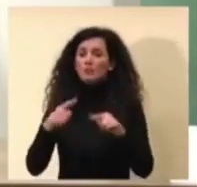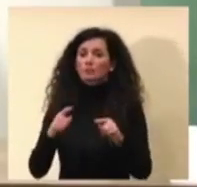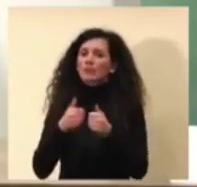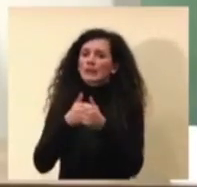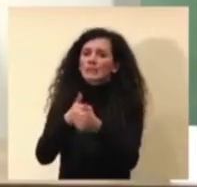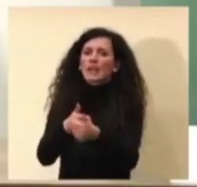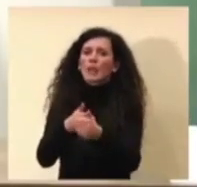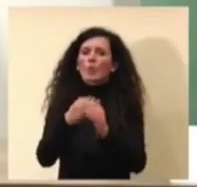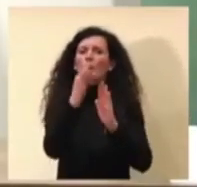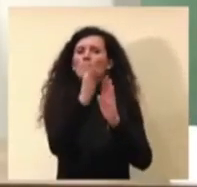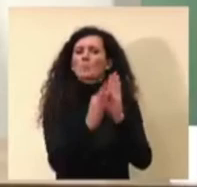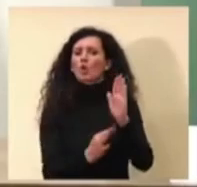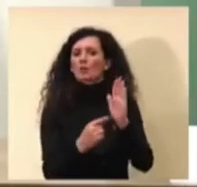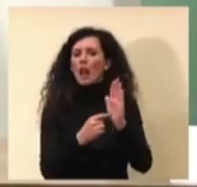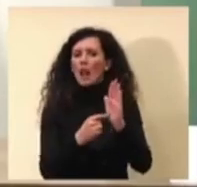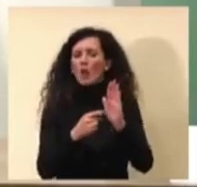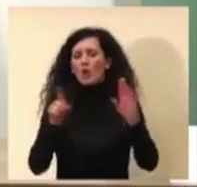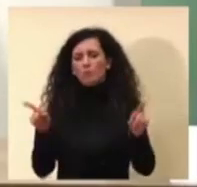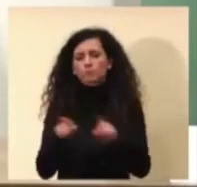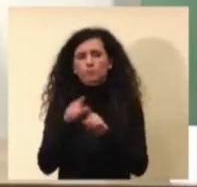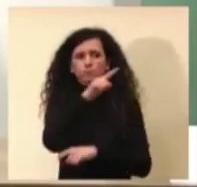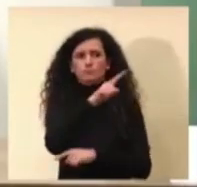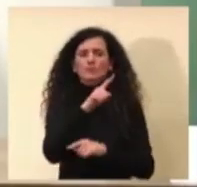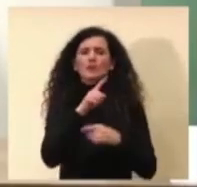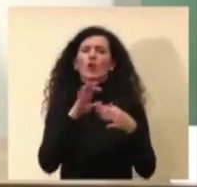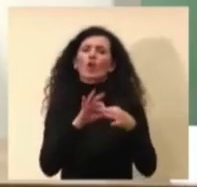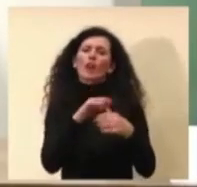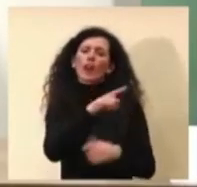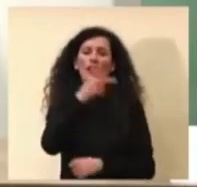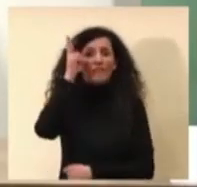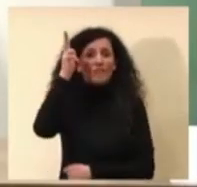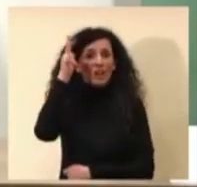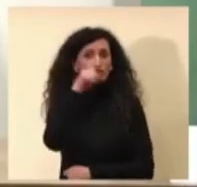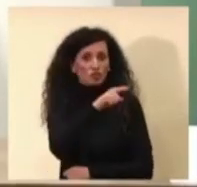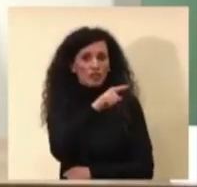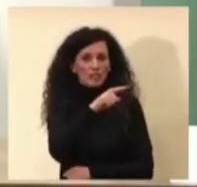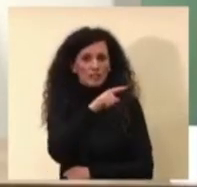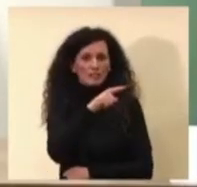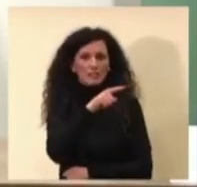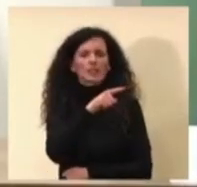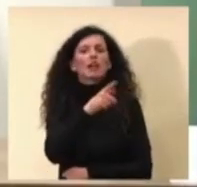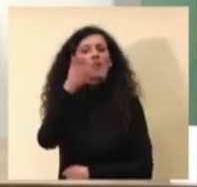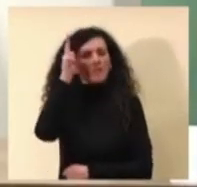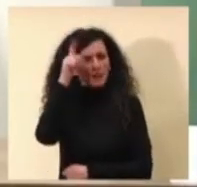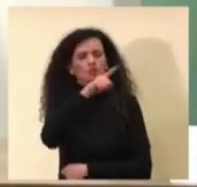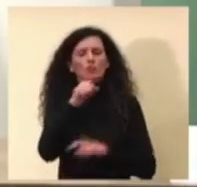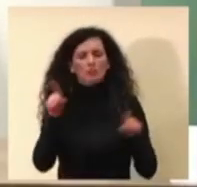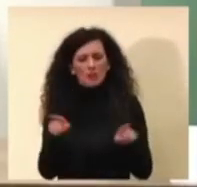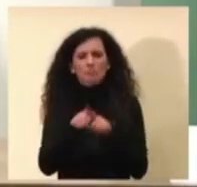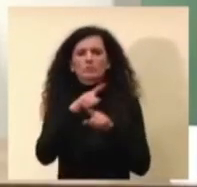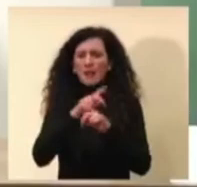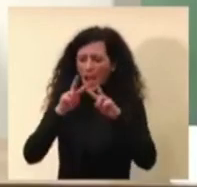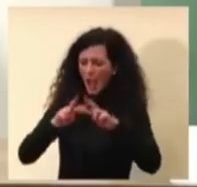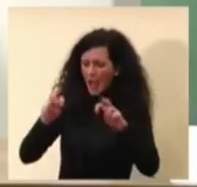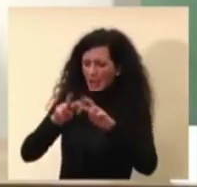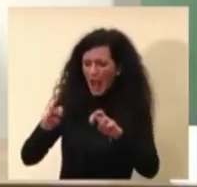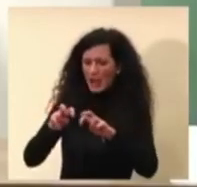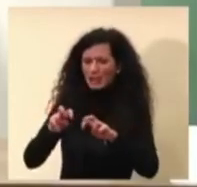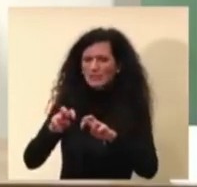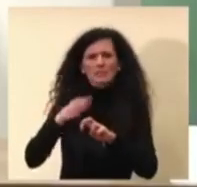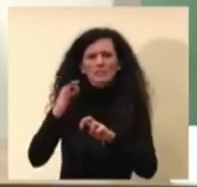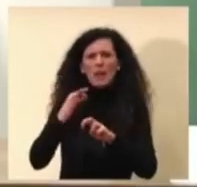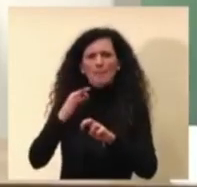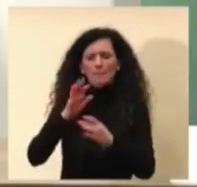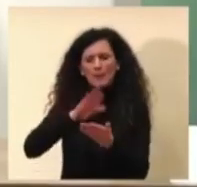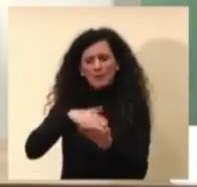esempio dai colleghi francesi anche loro costruendo proprio questo tipo di analisi su base nazionale